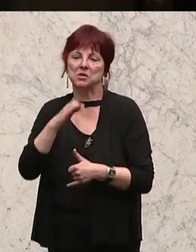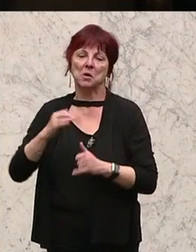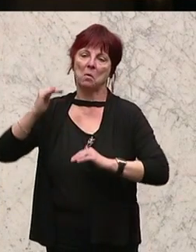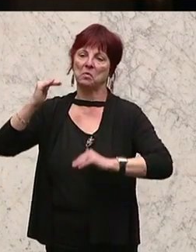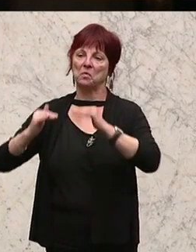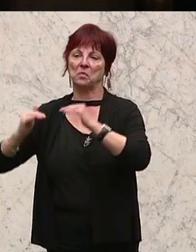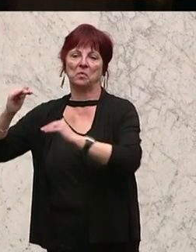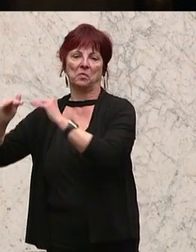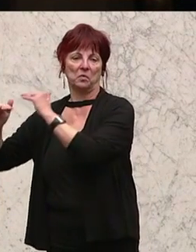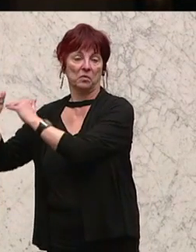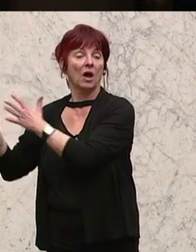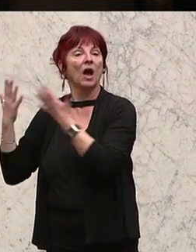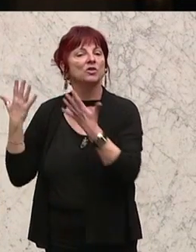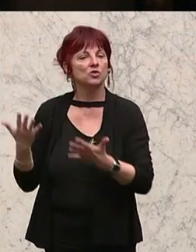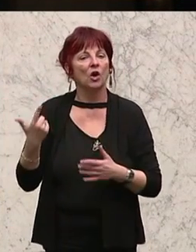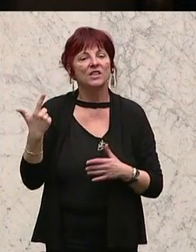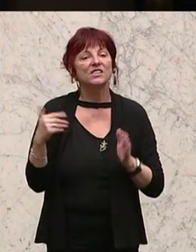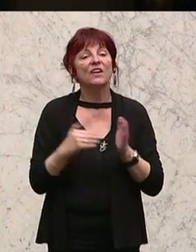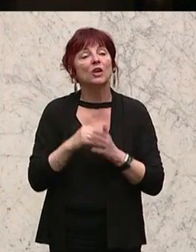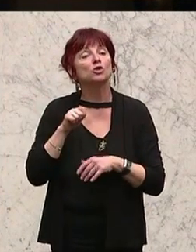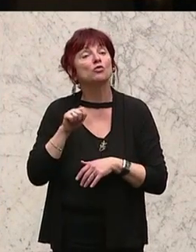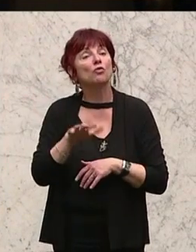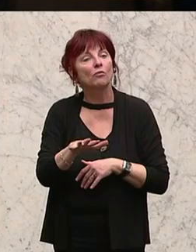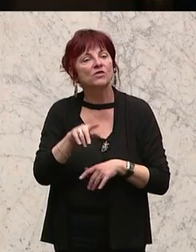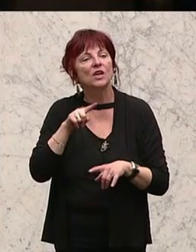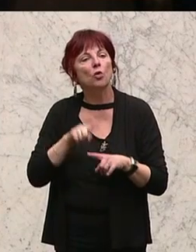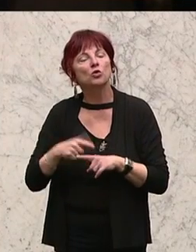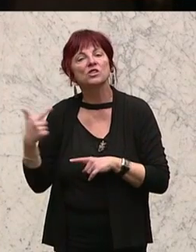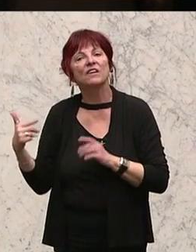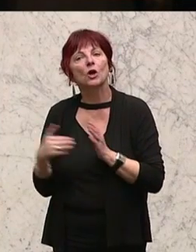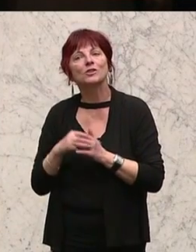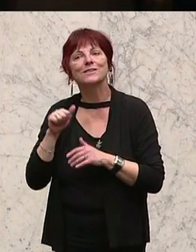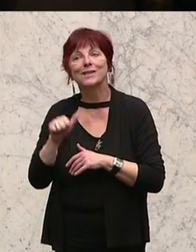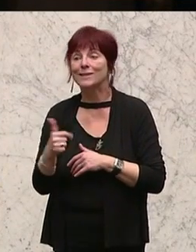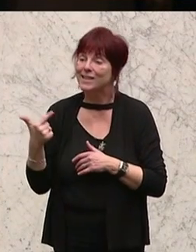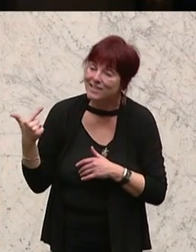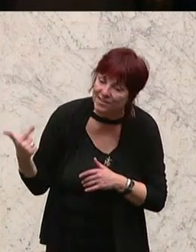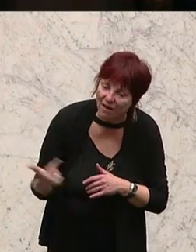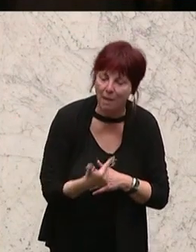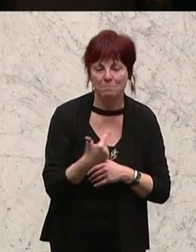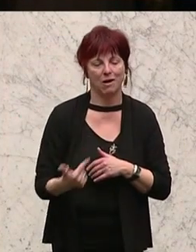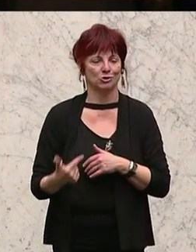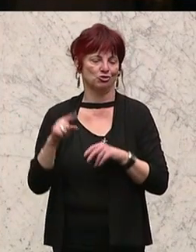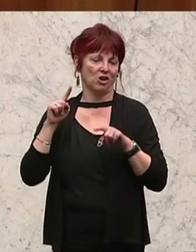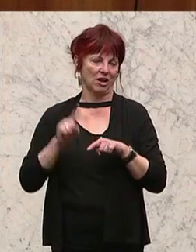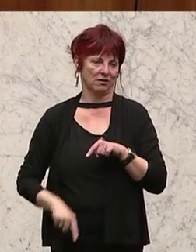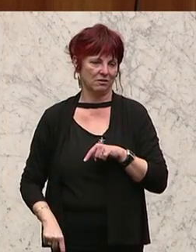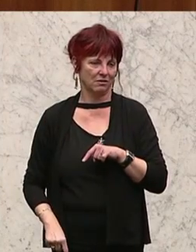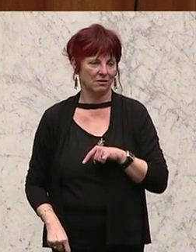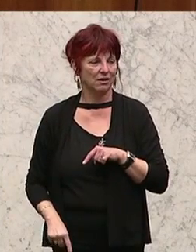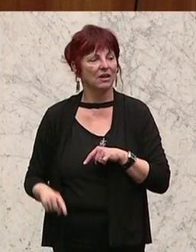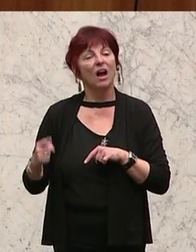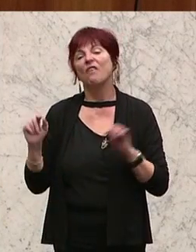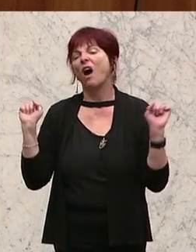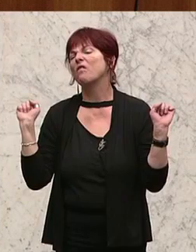Landwirtschaft. Dass die Jahre 2015 und 2016 besonders schlechte Jahre waren. Ich brauche nur zurückerinnern, massive